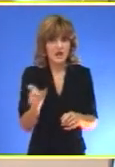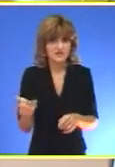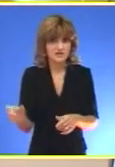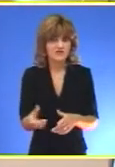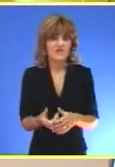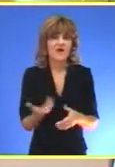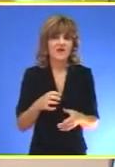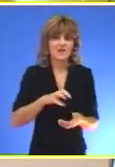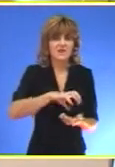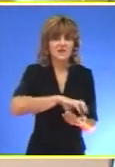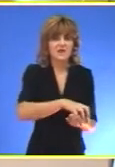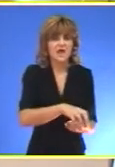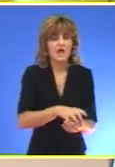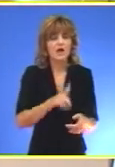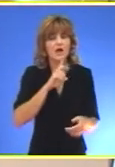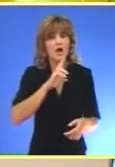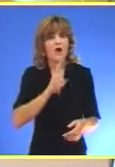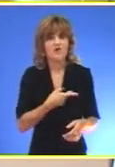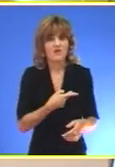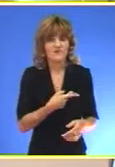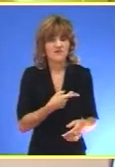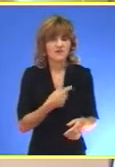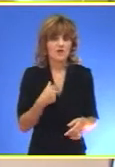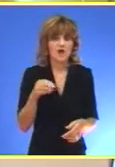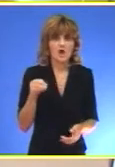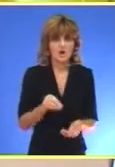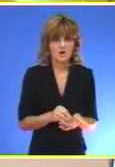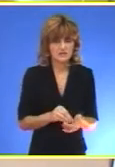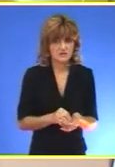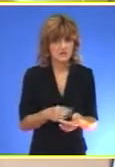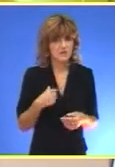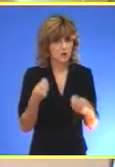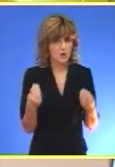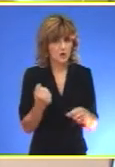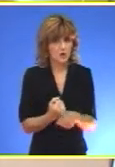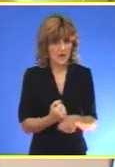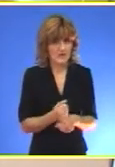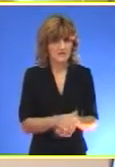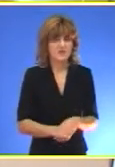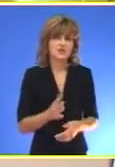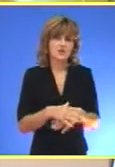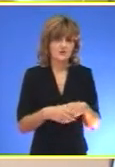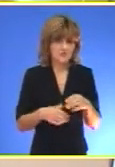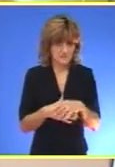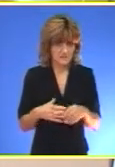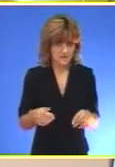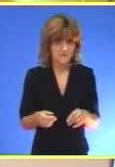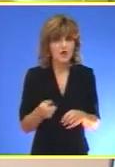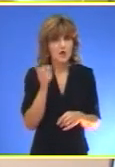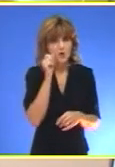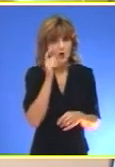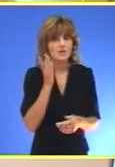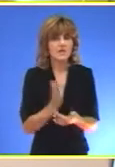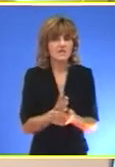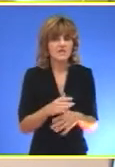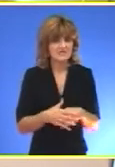deo odgovornosti osjetim to da dobro radimo Da deca budu zadovoljna i da roditelji budu